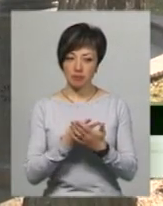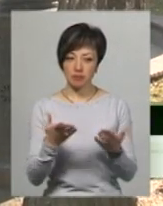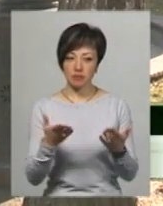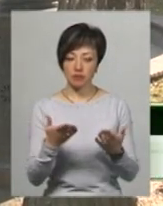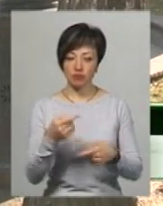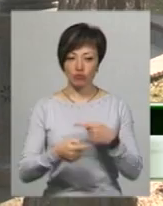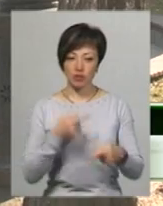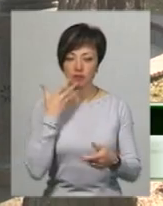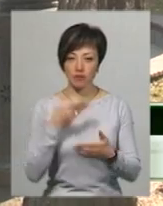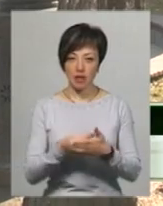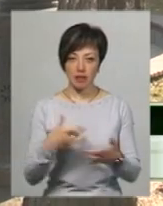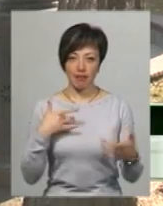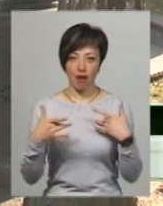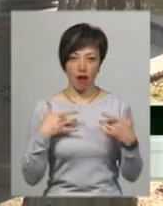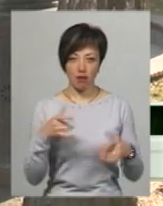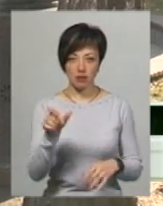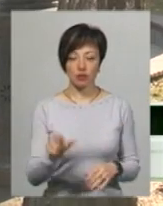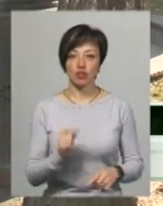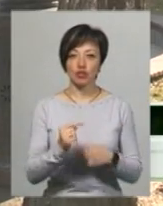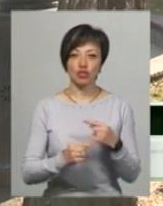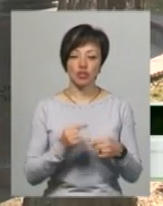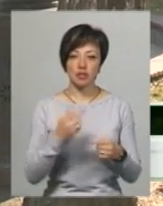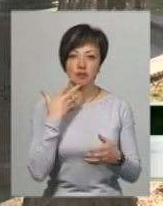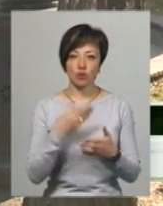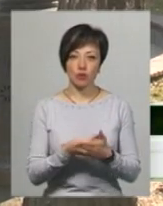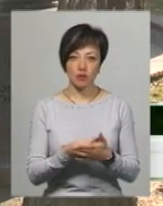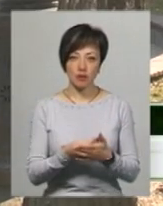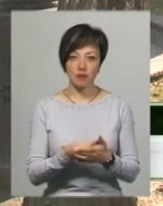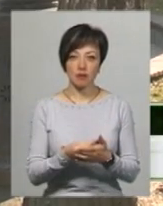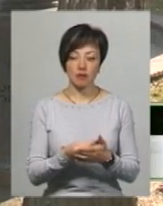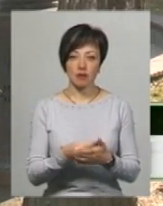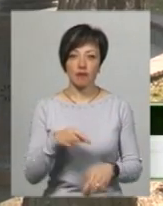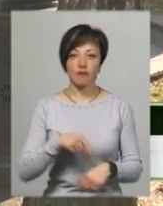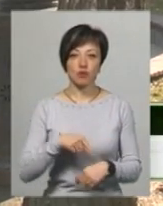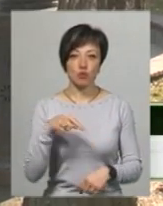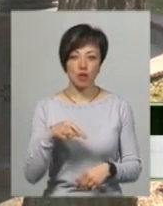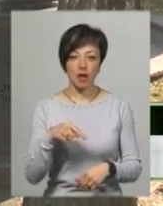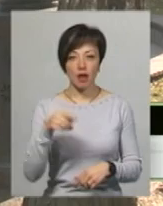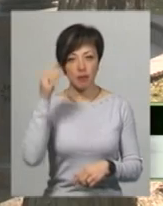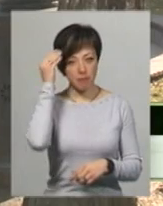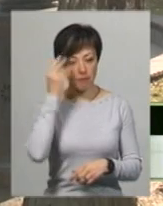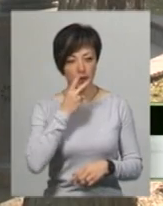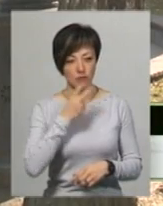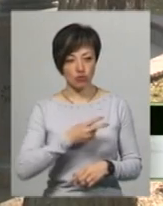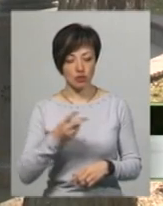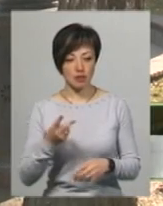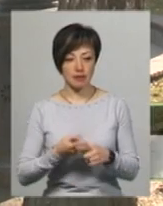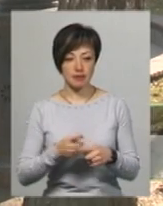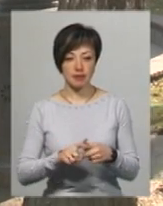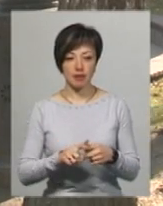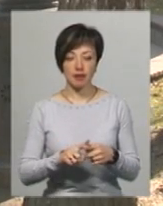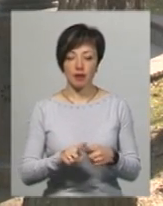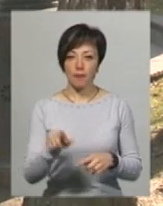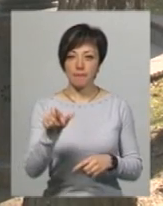свій власний театр, через своє власне відчуття і бачення ось саме цієї